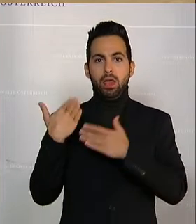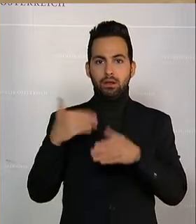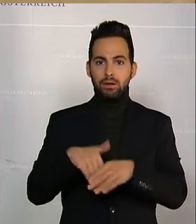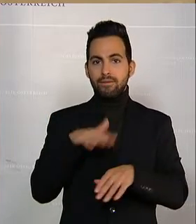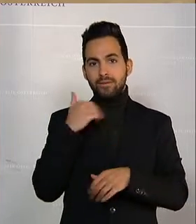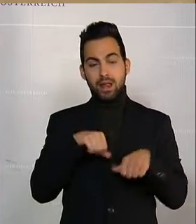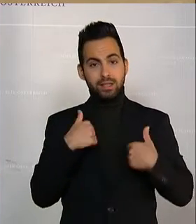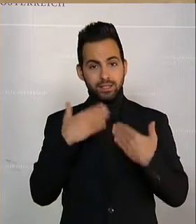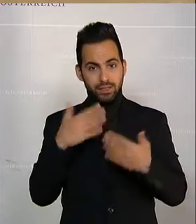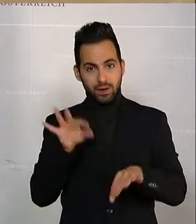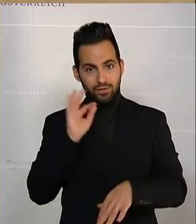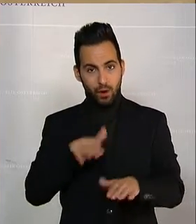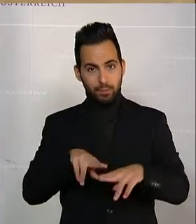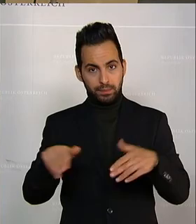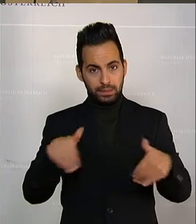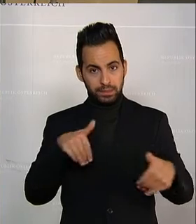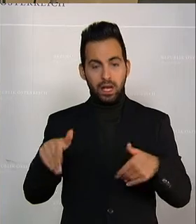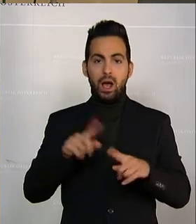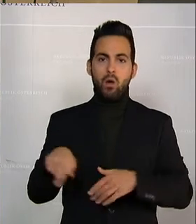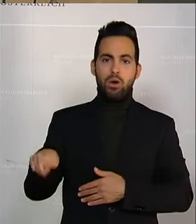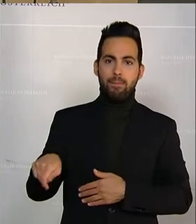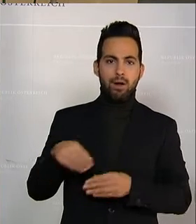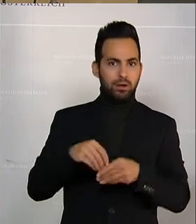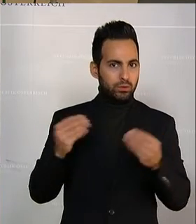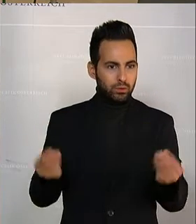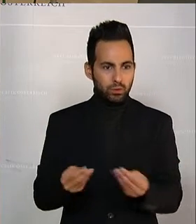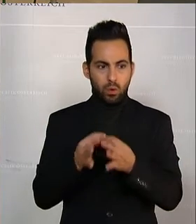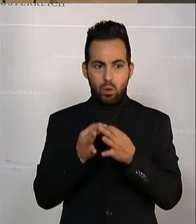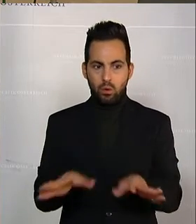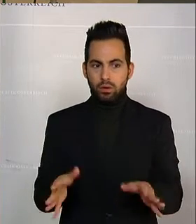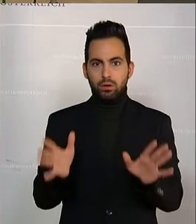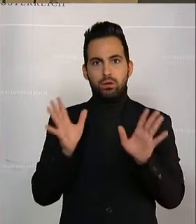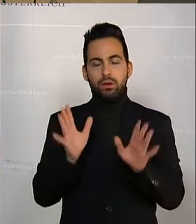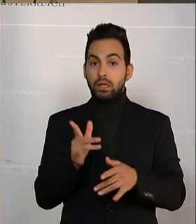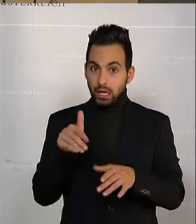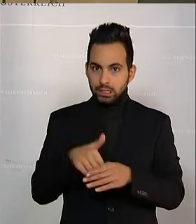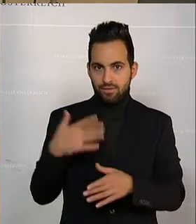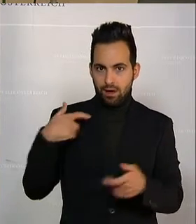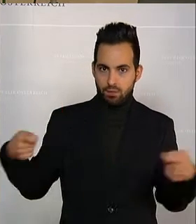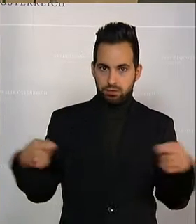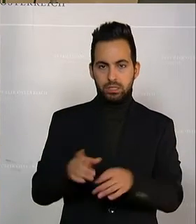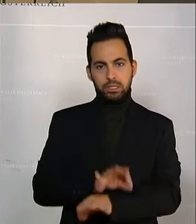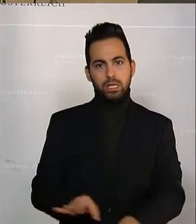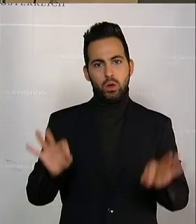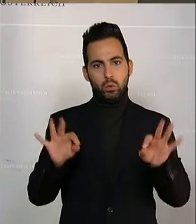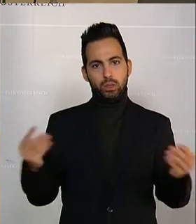Dank, Frau Minister und auch der Kammer. Denn das war, glaube ich, eine sehr, sehr gute Sache in dieser Situation.